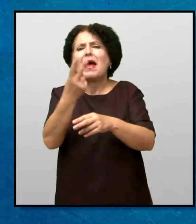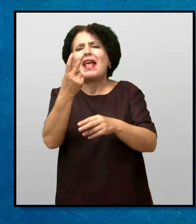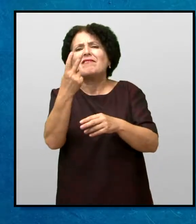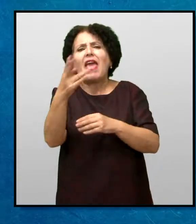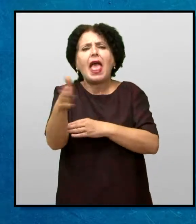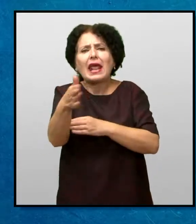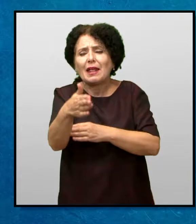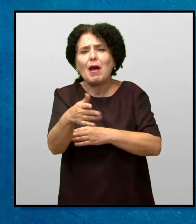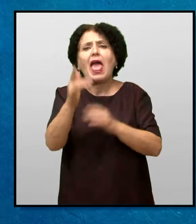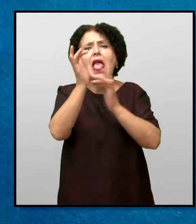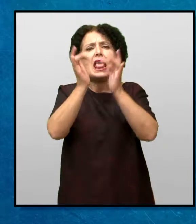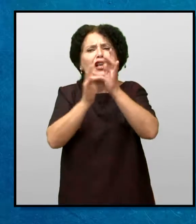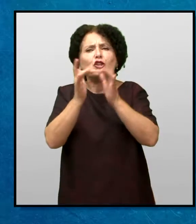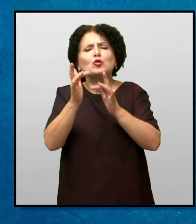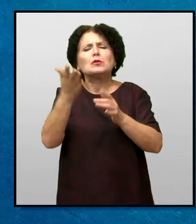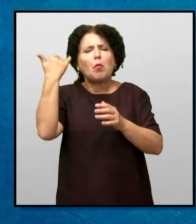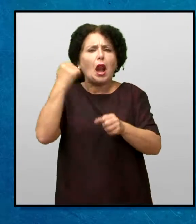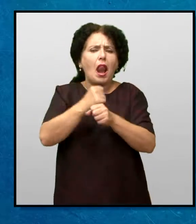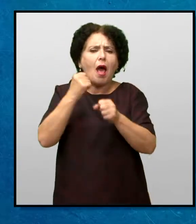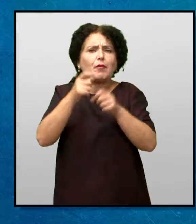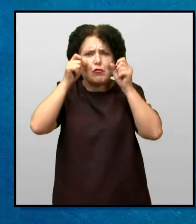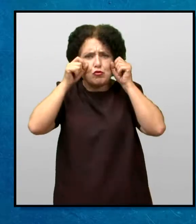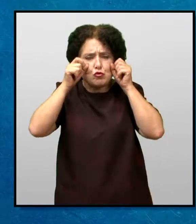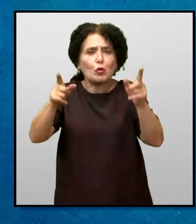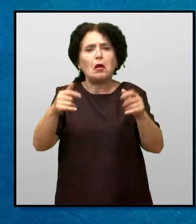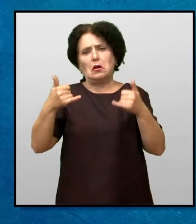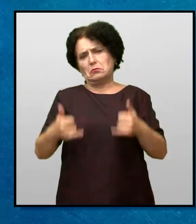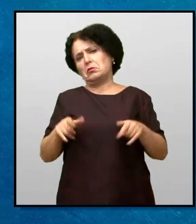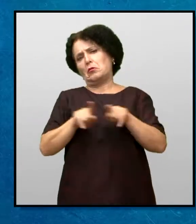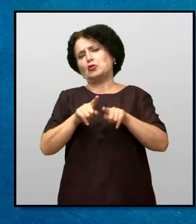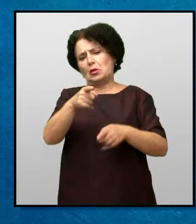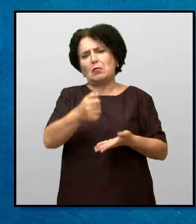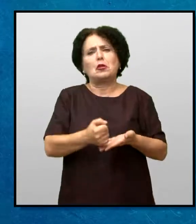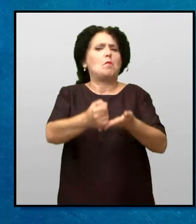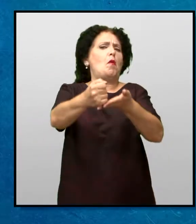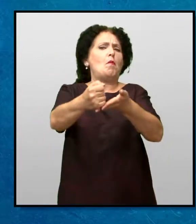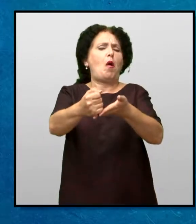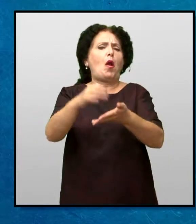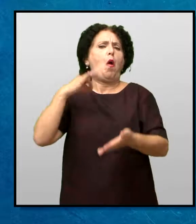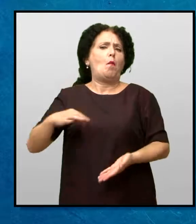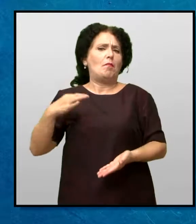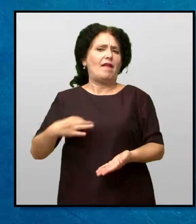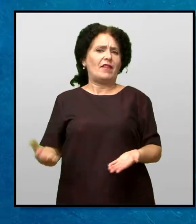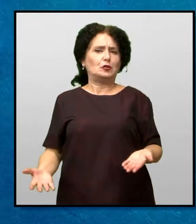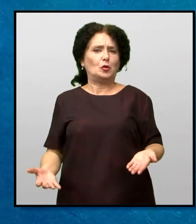Ако Господ Исус можеше да го направи тоа тогаш Сигурно и денес ке може да ти помогне и тебе